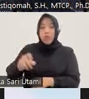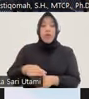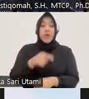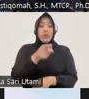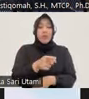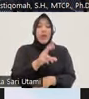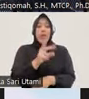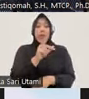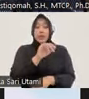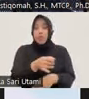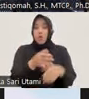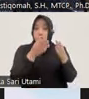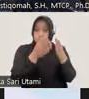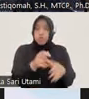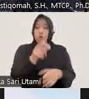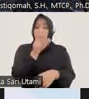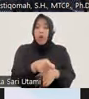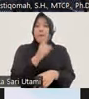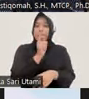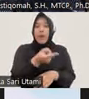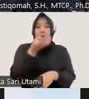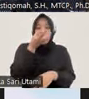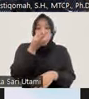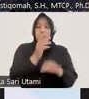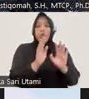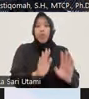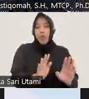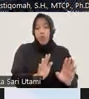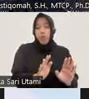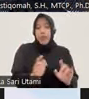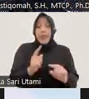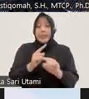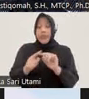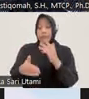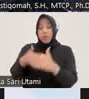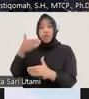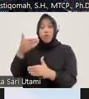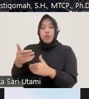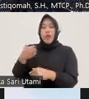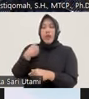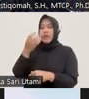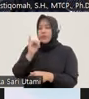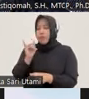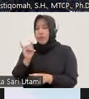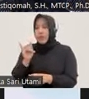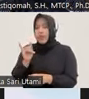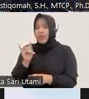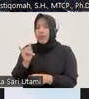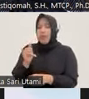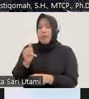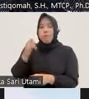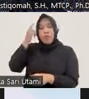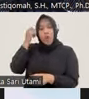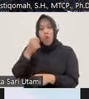hanya bagi pengguna saja hanya bagi penyalahguna saja tapi begitu kemudian ada indikasi bahwa